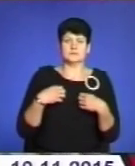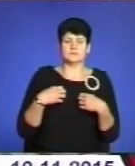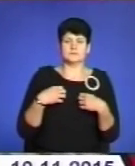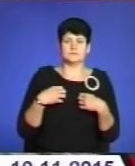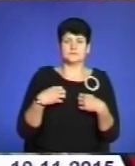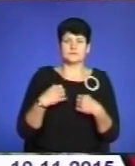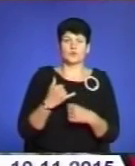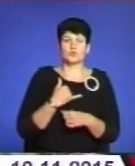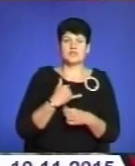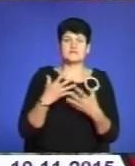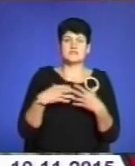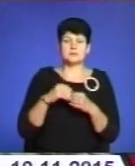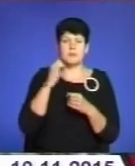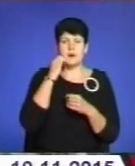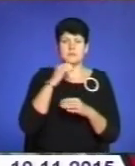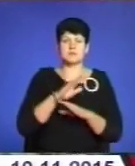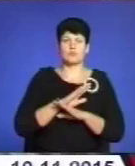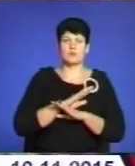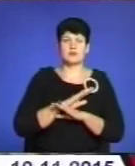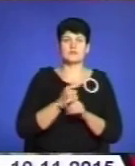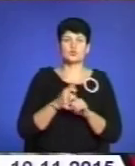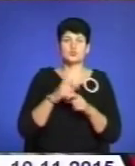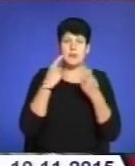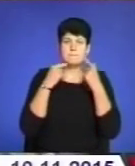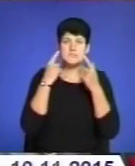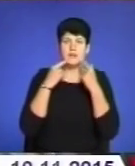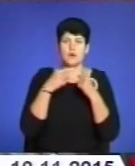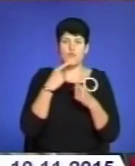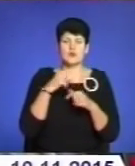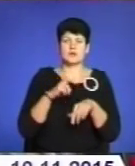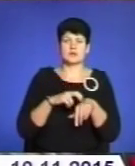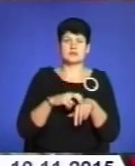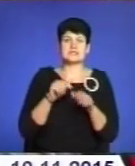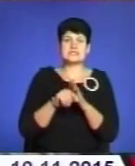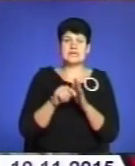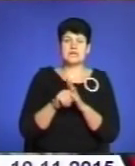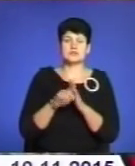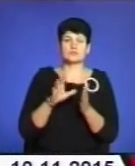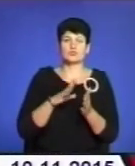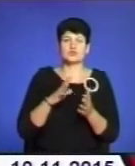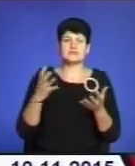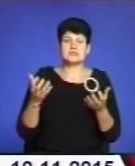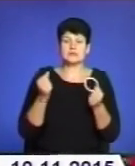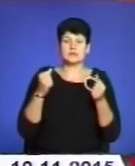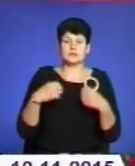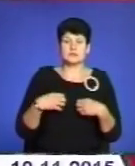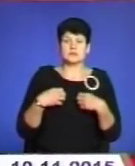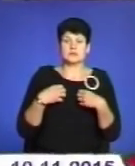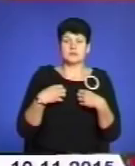У нас в сім'ї бабця померла, і от він дуже плакав. Так нам каже лікарка. Значить, в нього вийшла стрес, що